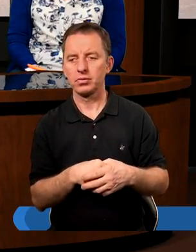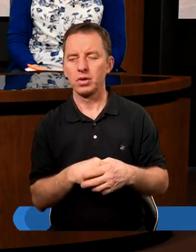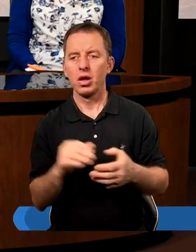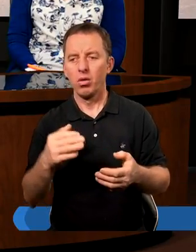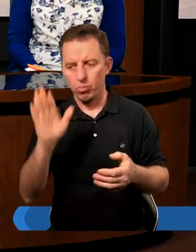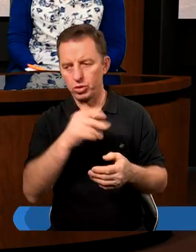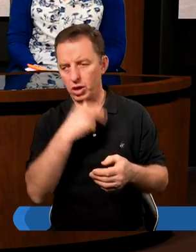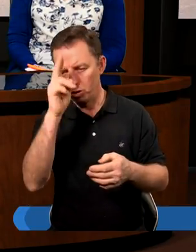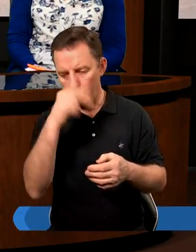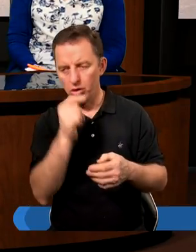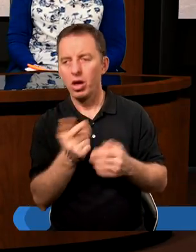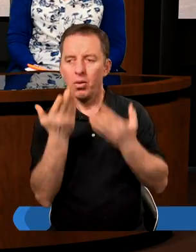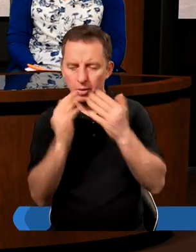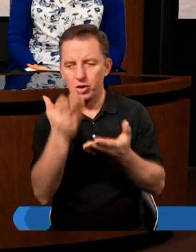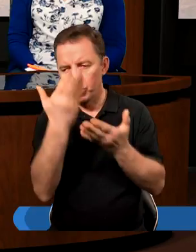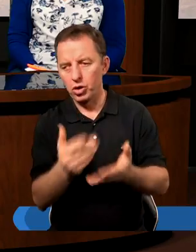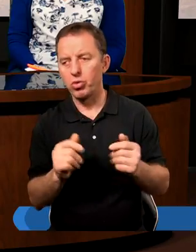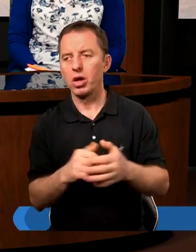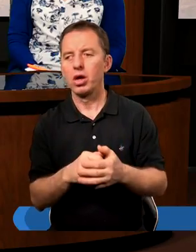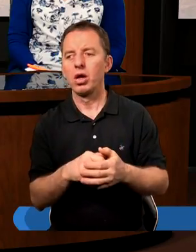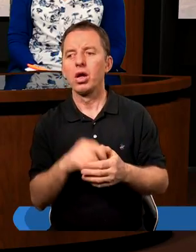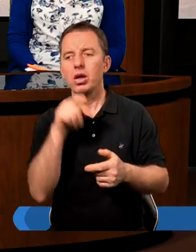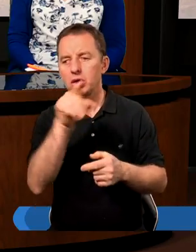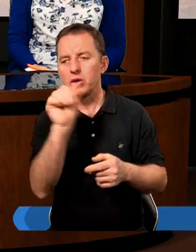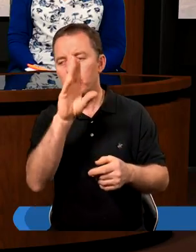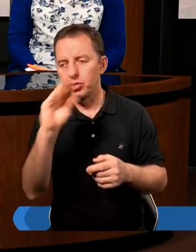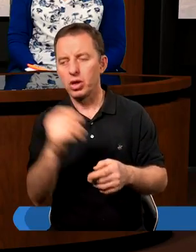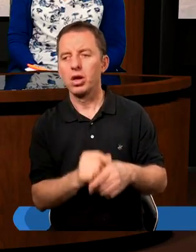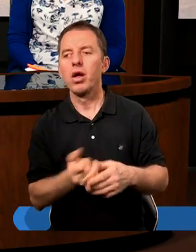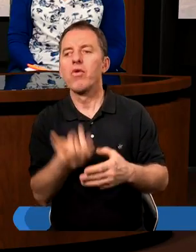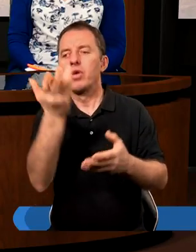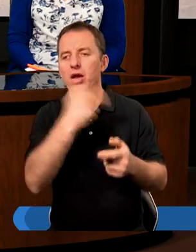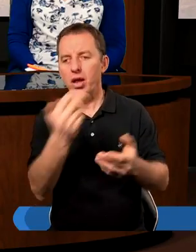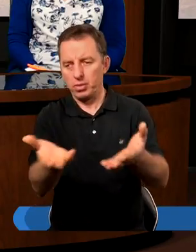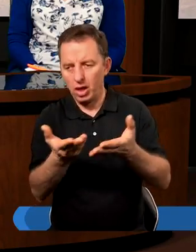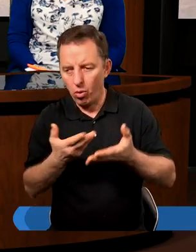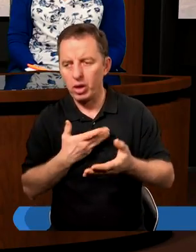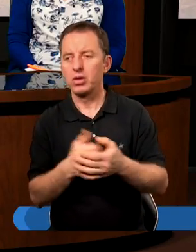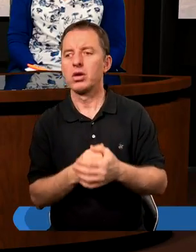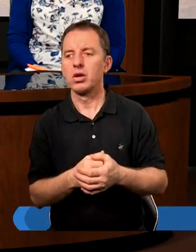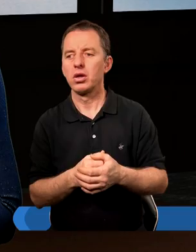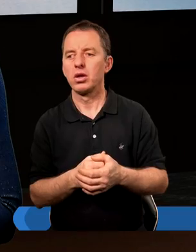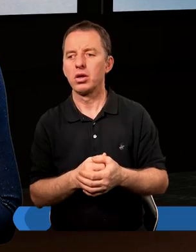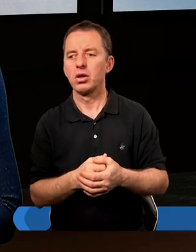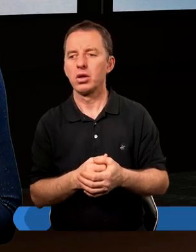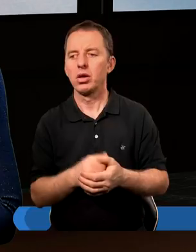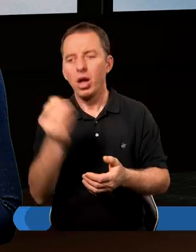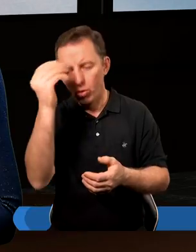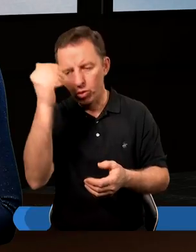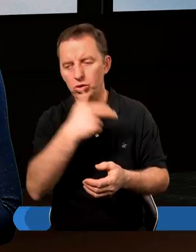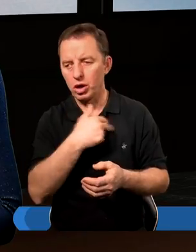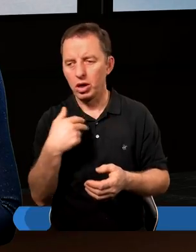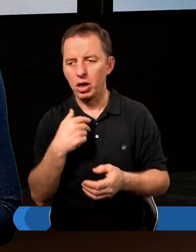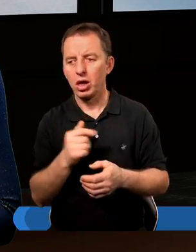Boże nasz i Ojcze, bardzo Ci dziękujemy za to, że tak wiele nam dałeś i że